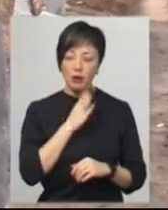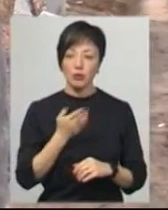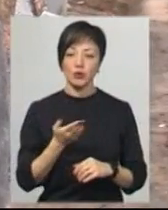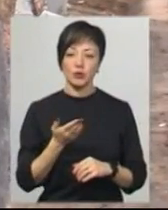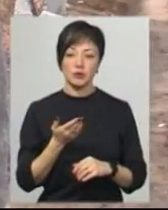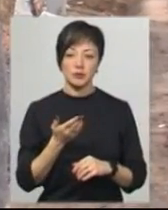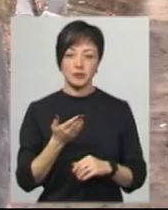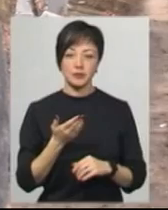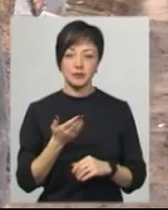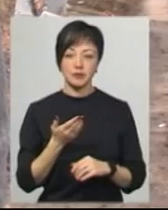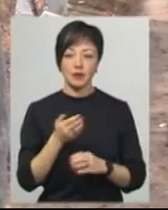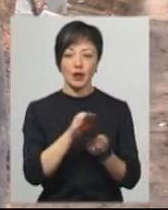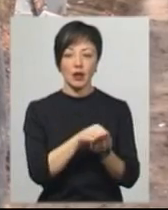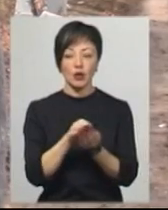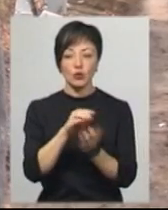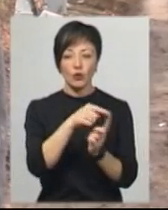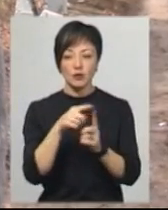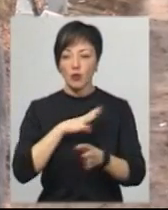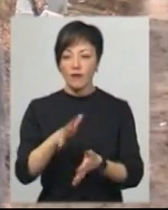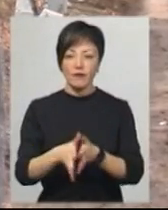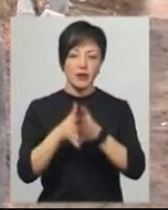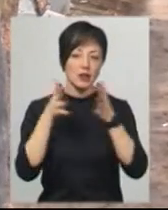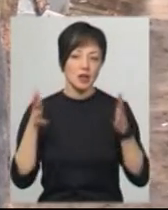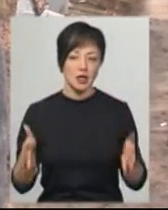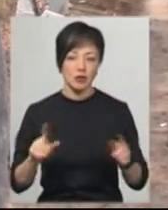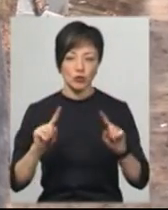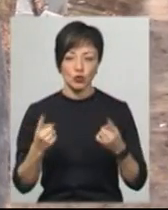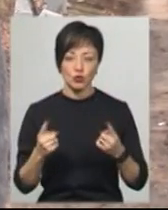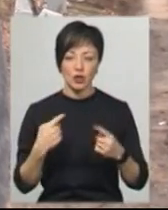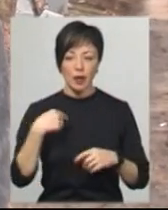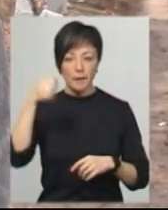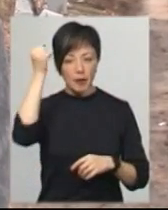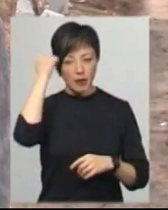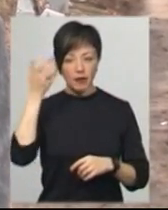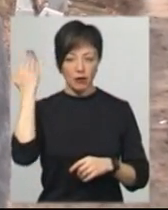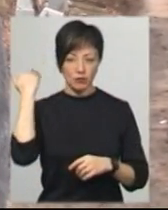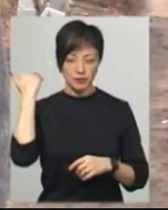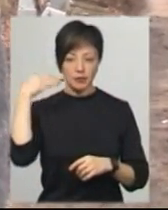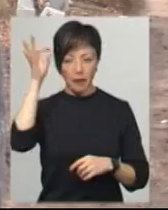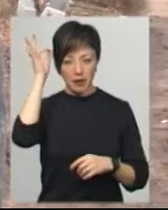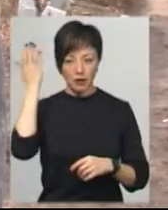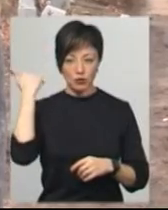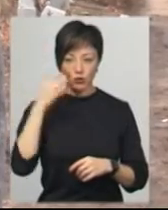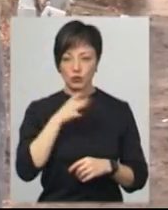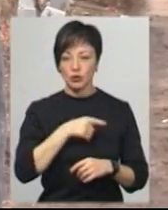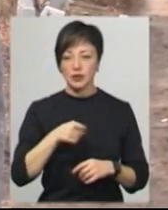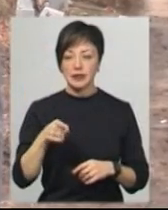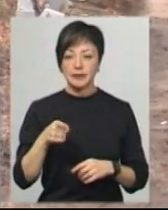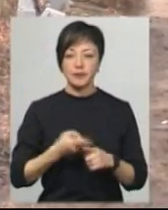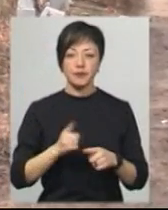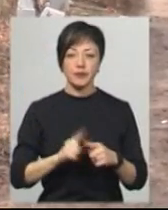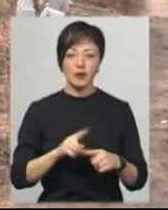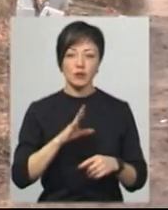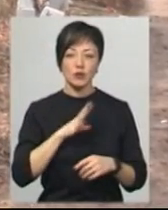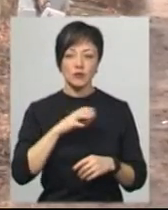кладовище було дуже великим, наскільки я пам'ятаю з того часу. І все було